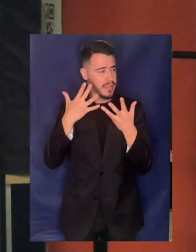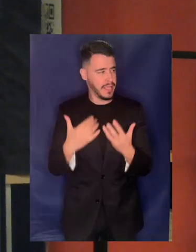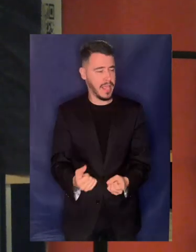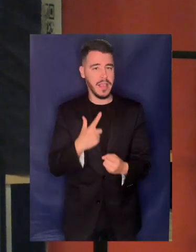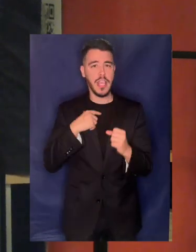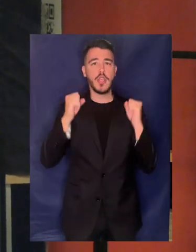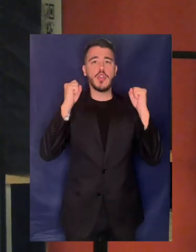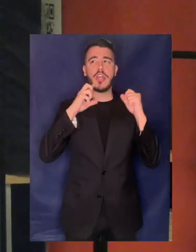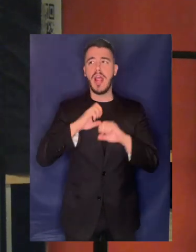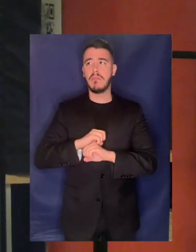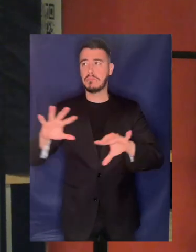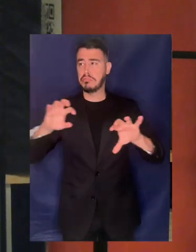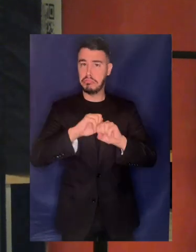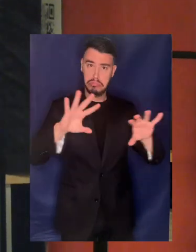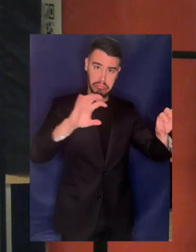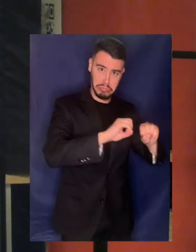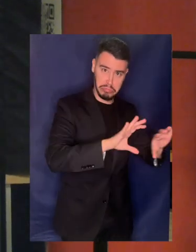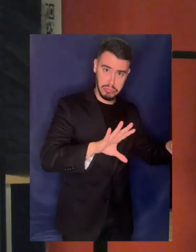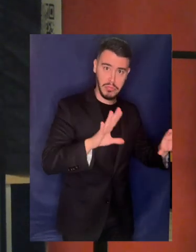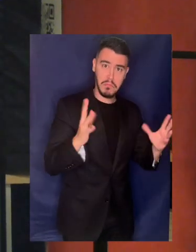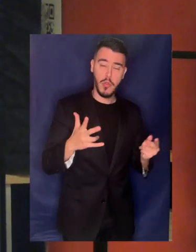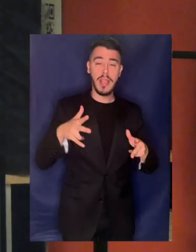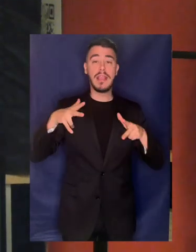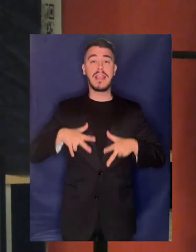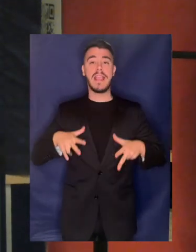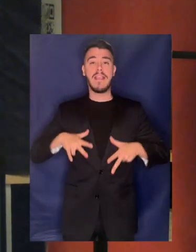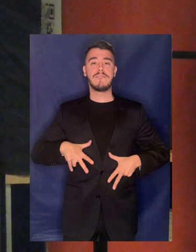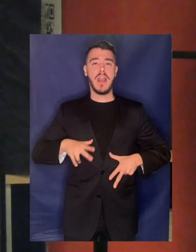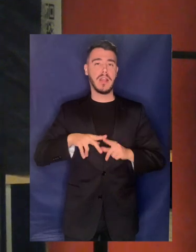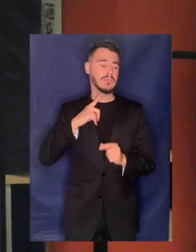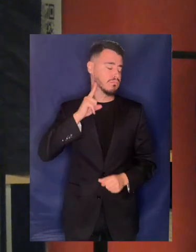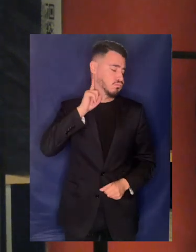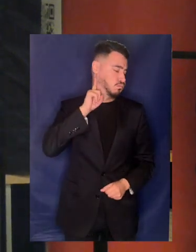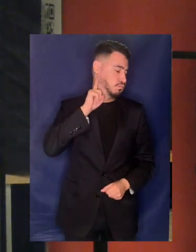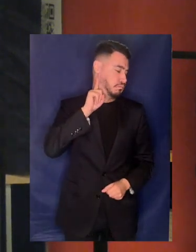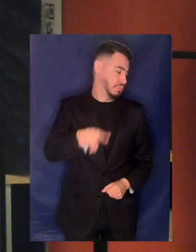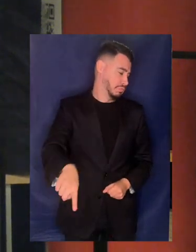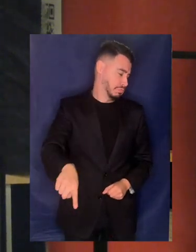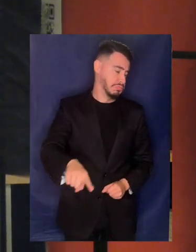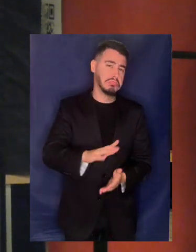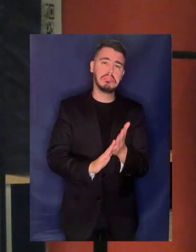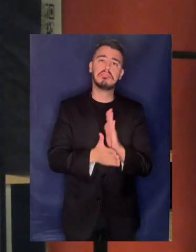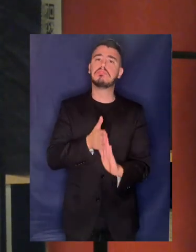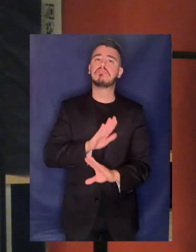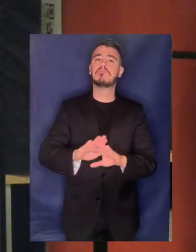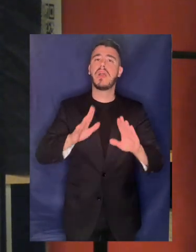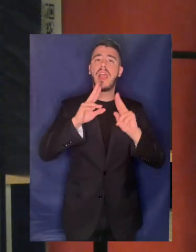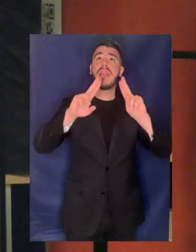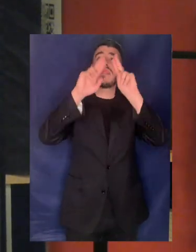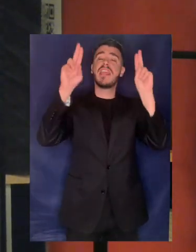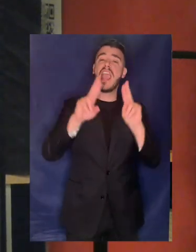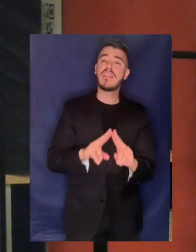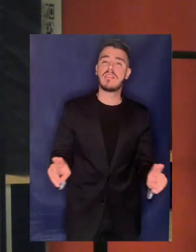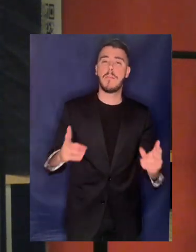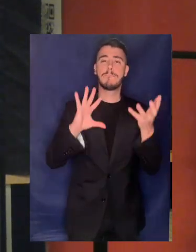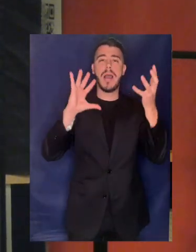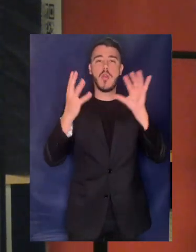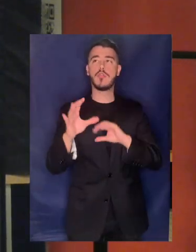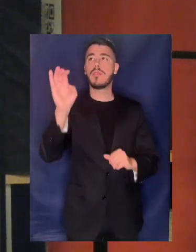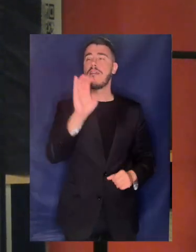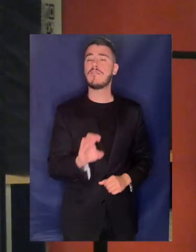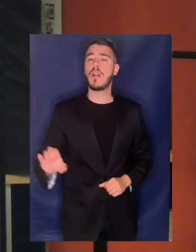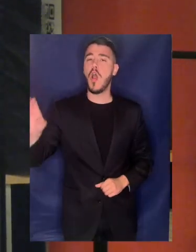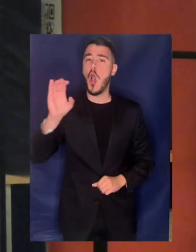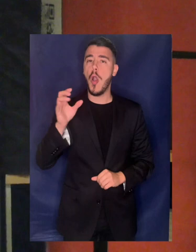λοιπόν μια κυβέρνηση που αδιαφορεί ακόμα και για την διεθνή και ευρωπαϊκή πραγματικότητα που